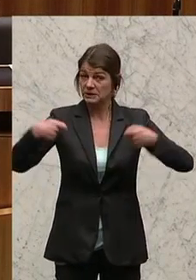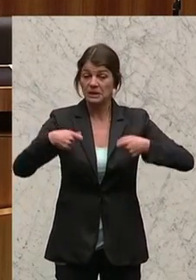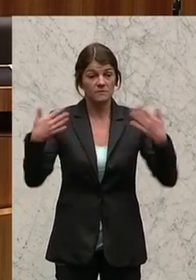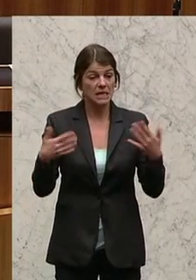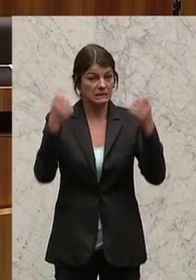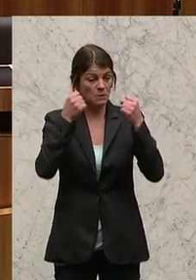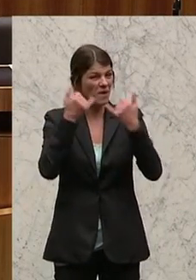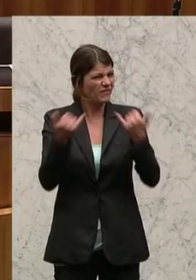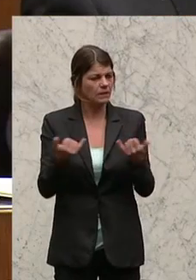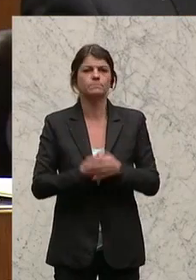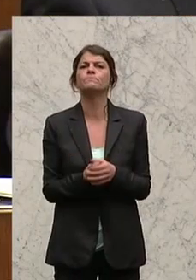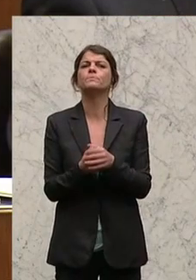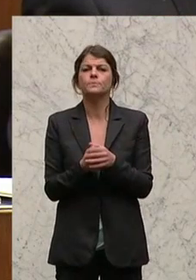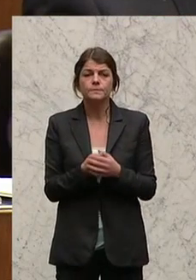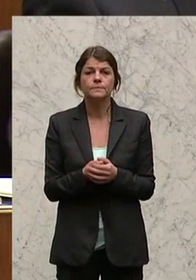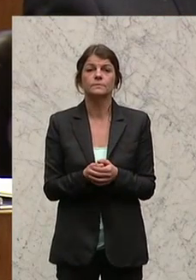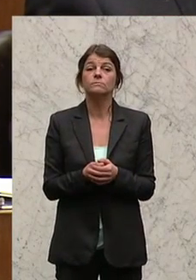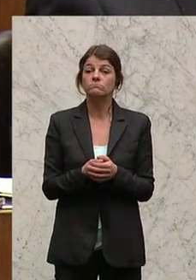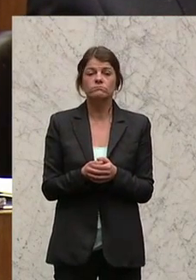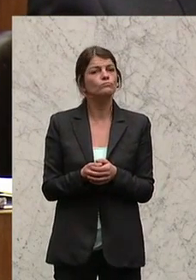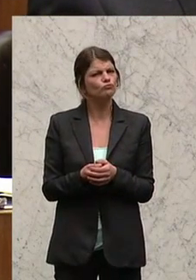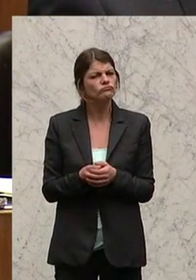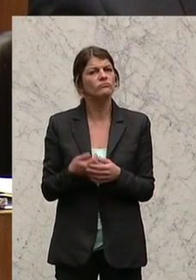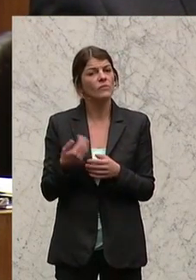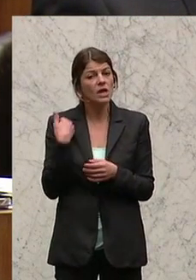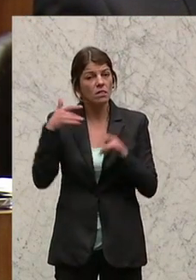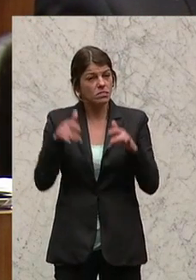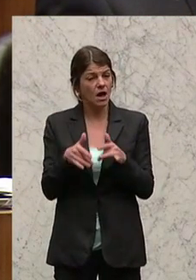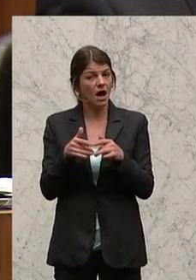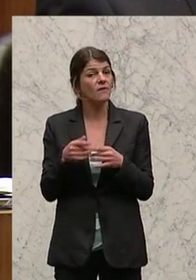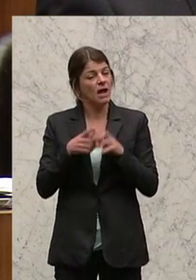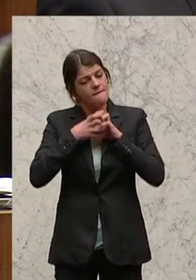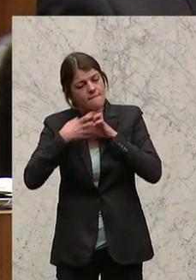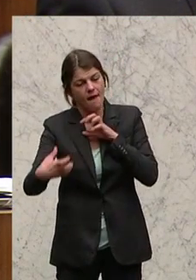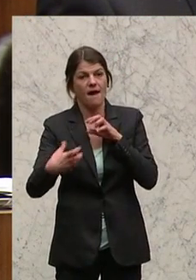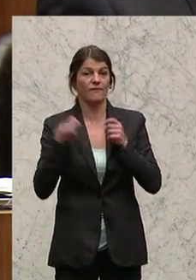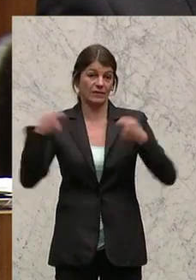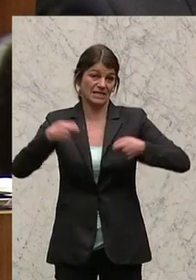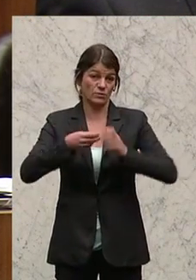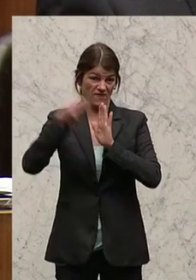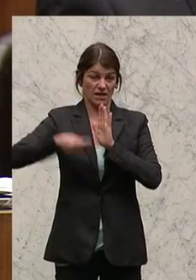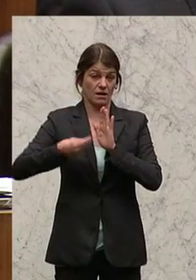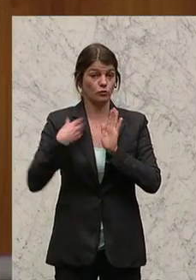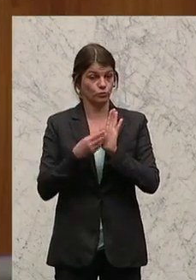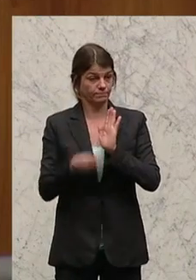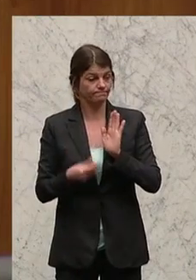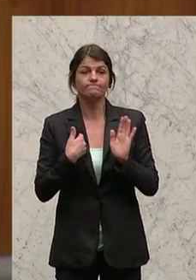diese Republik so, dass wir langfristige Finanzierungsverträge abschließen. je nach